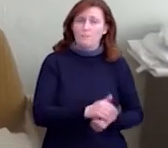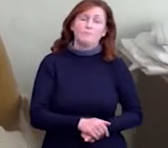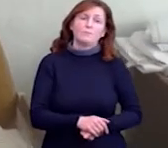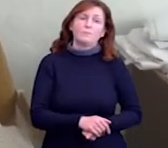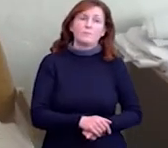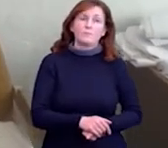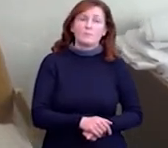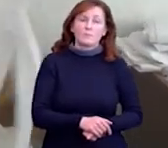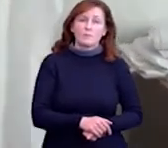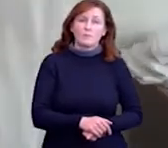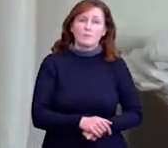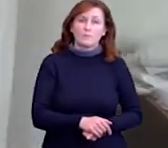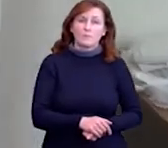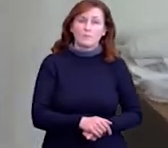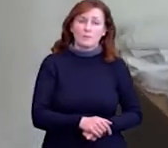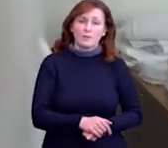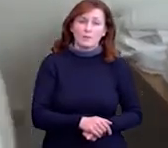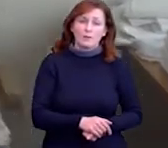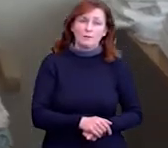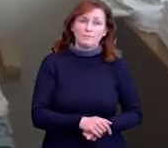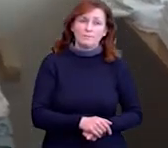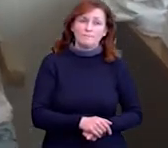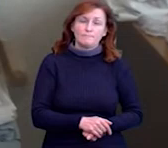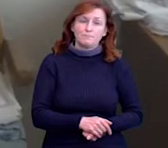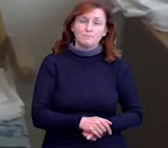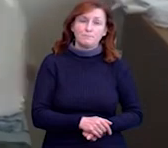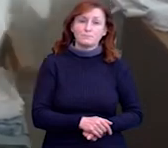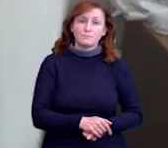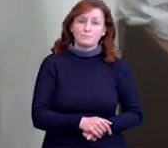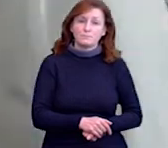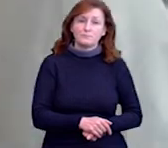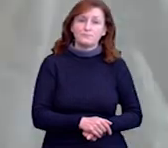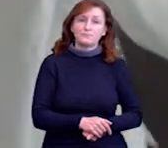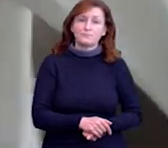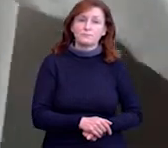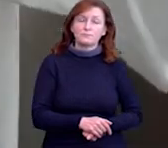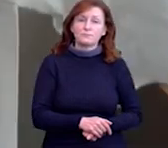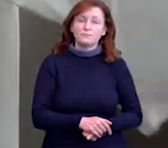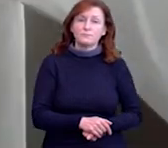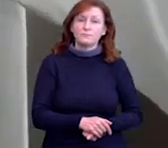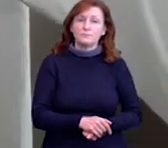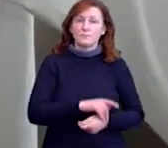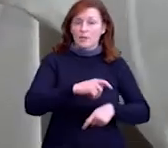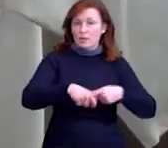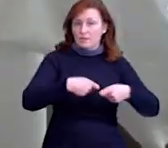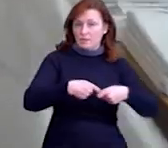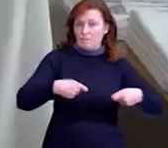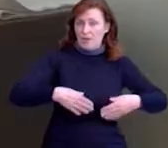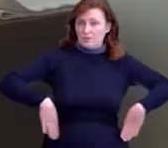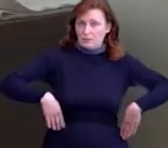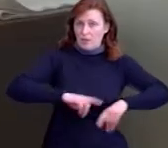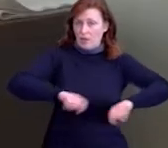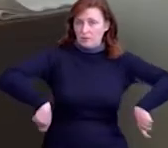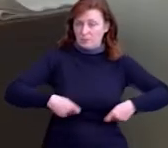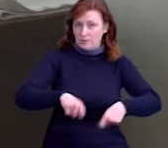вони ось так одягаються, ось так, зав'язуються ззаді.